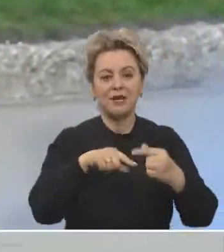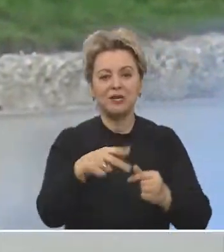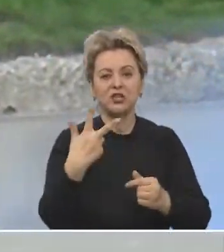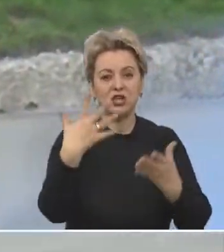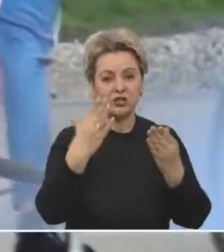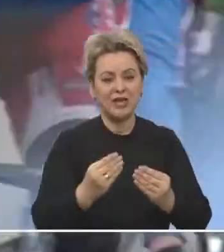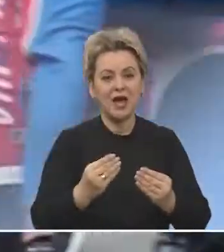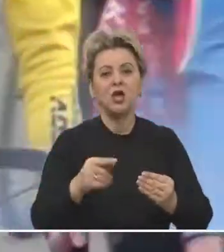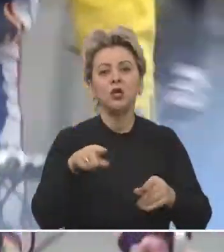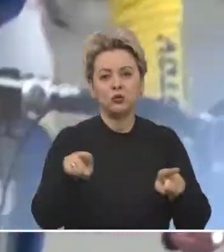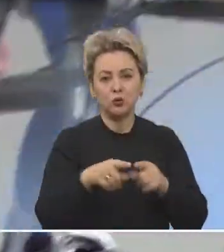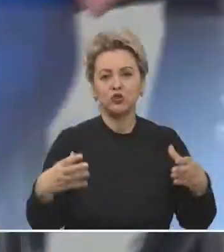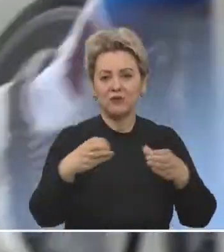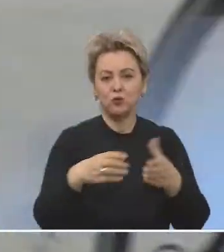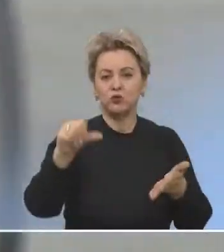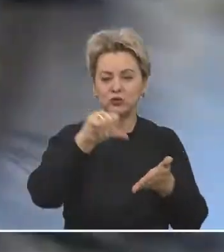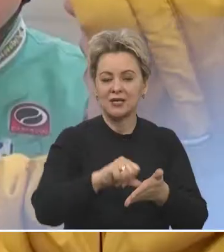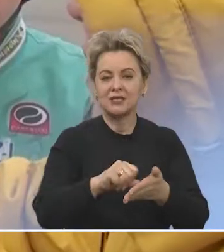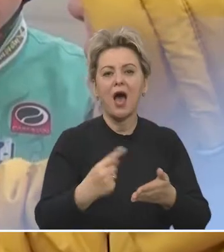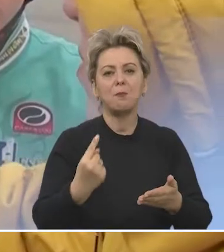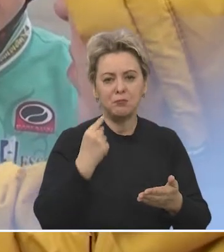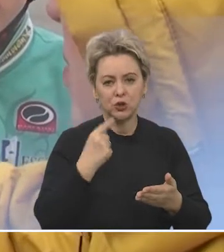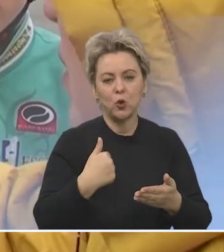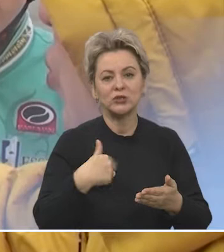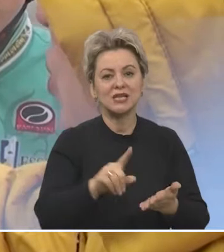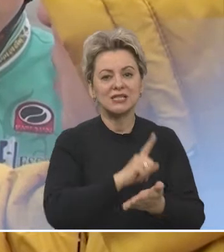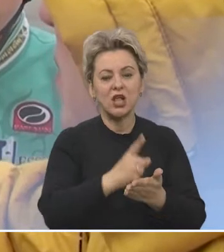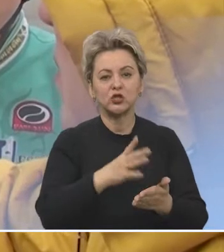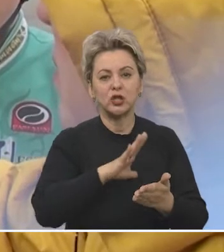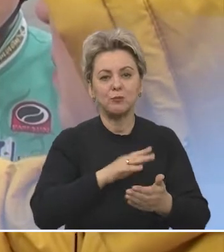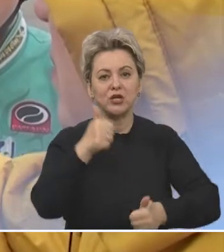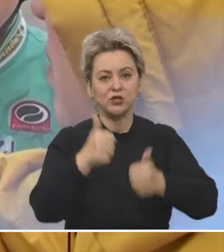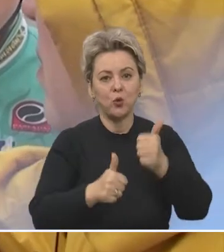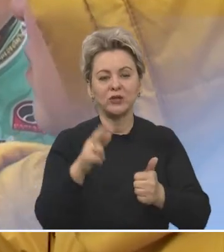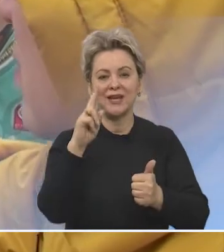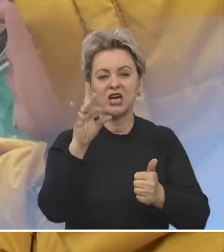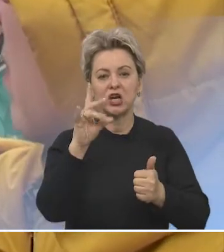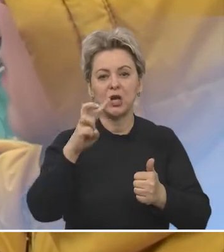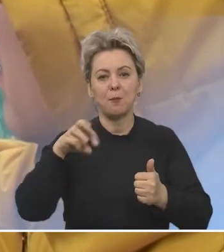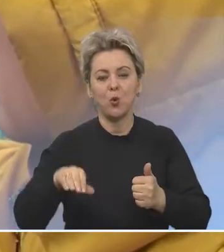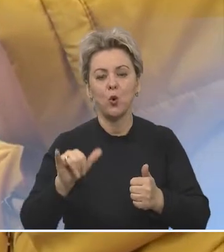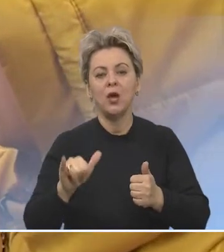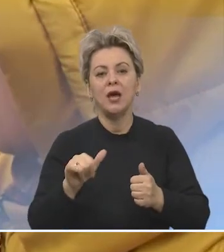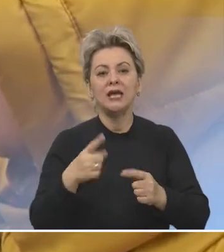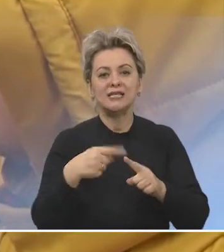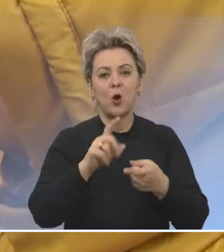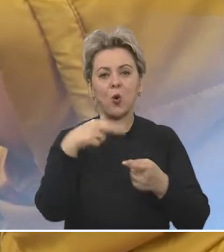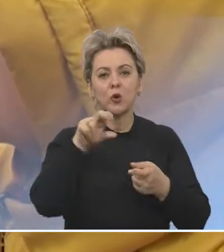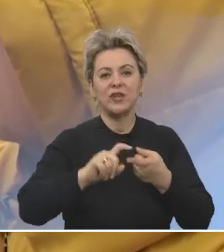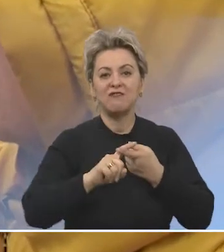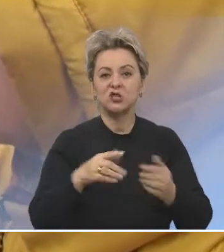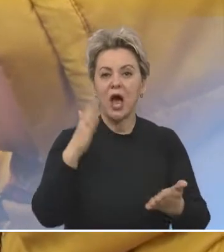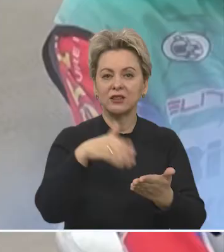прибыли на три дня и влились в ряды велосипедистов. Обидно. У нас должны были состояться гонки в Крыму и из-за